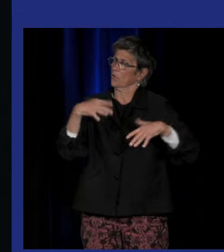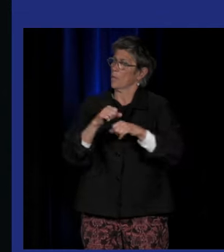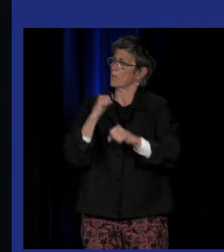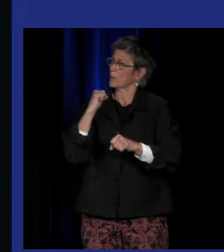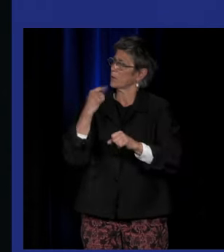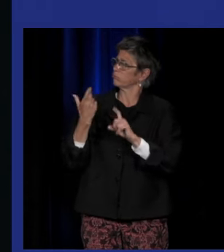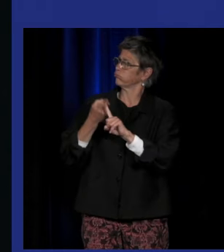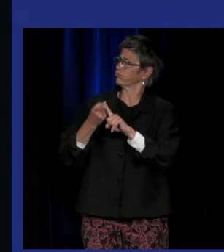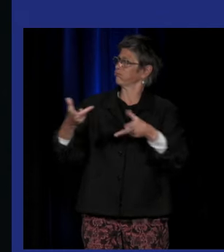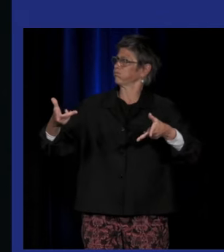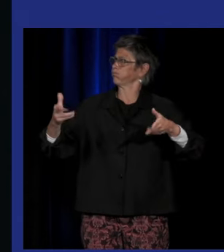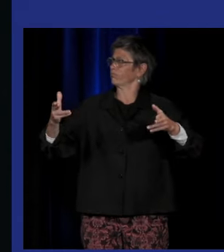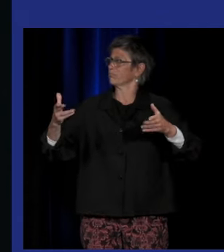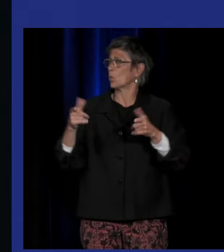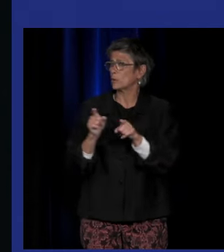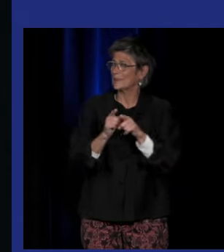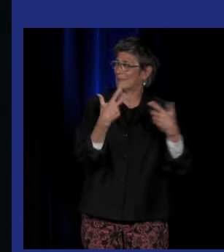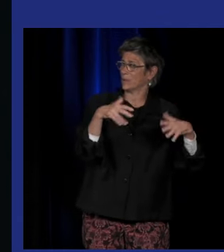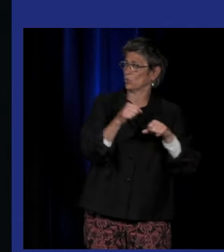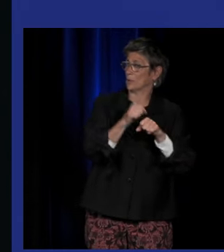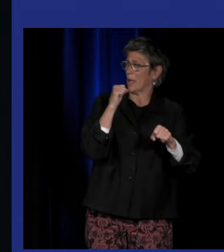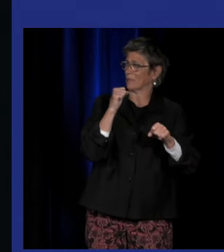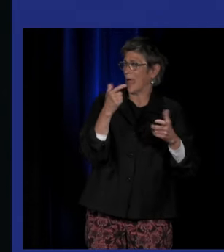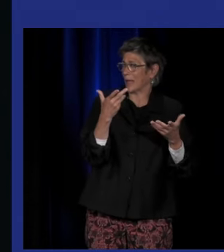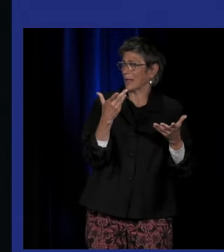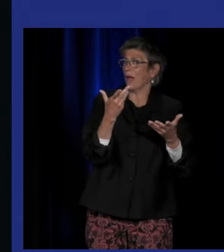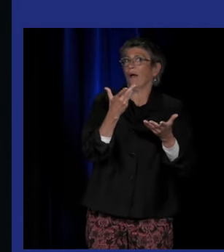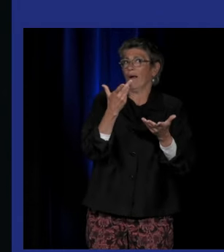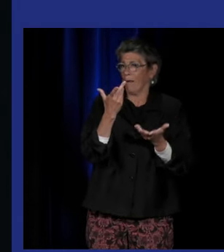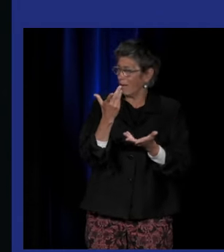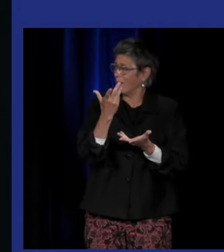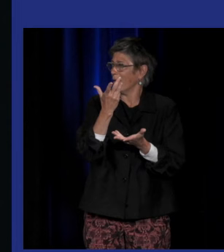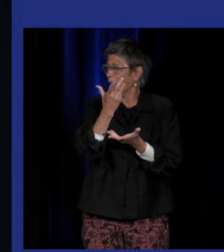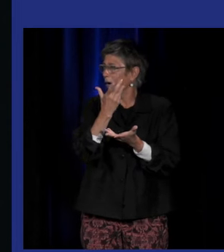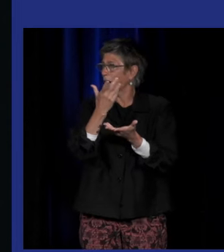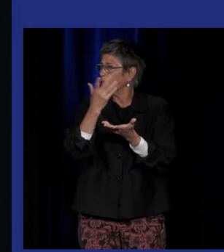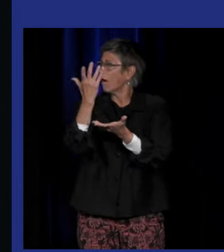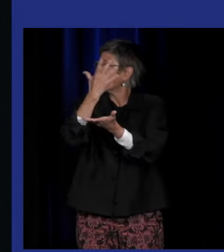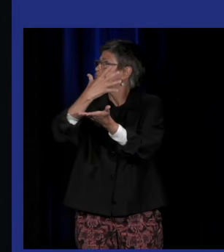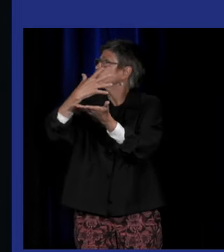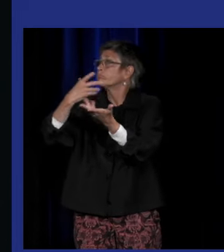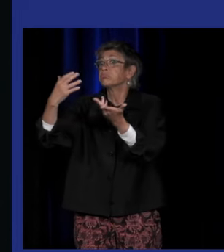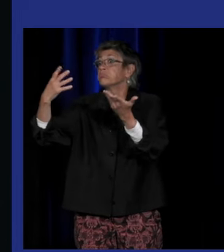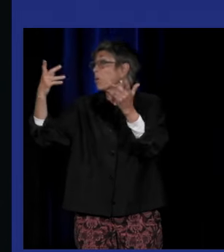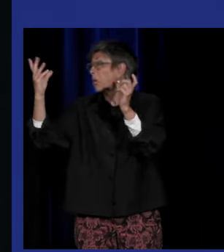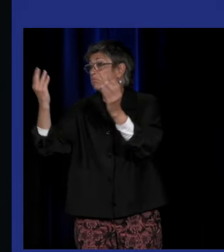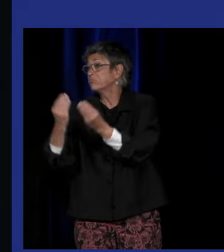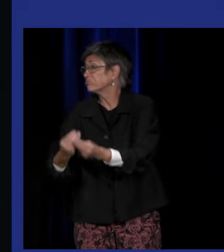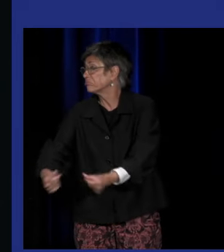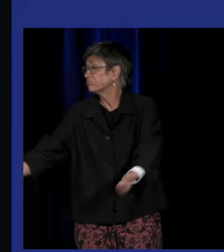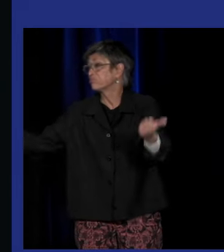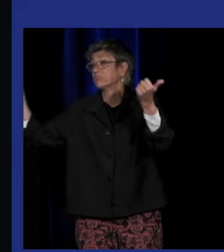du 18e siècle qui a été répliquée des expériences qui ont été répliquées dans le monde entier la langue des signes est tombée en déçu